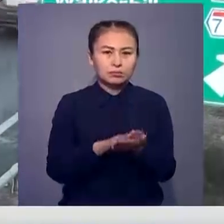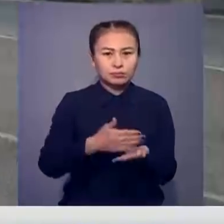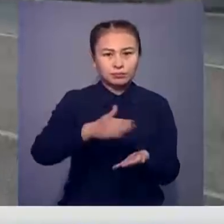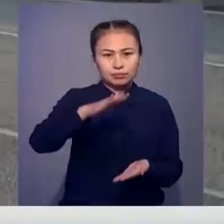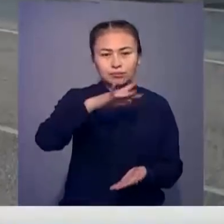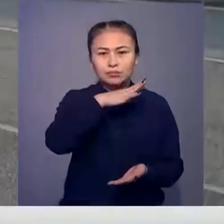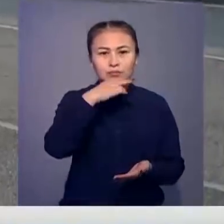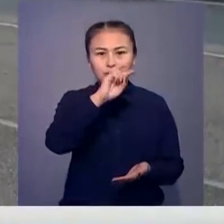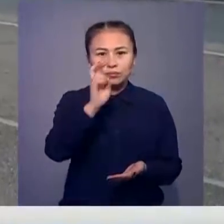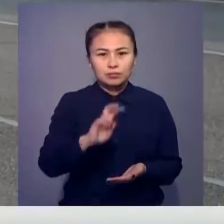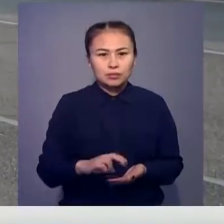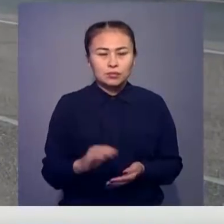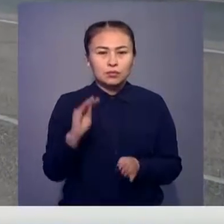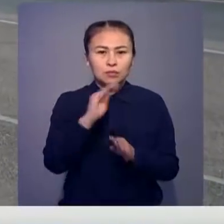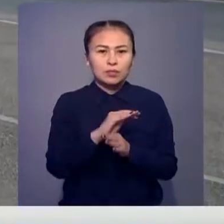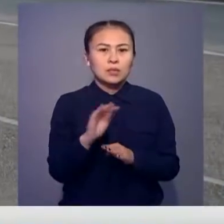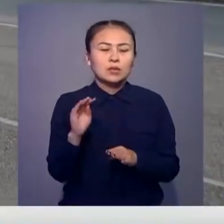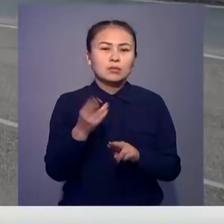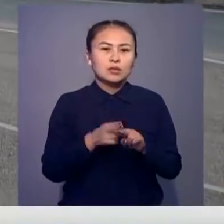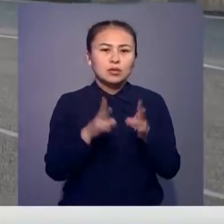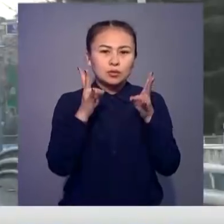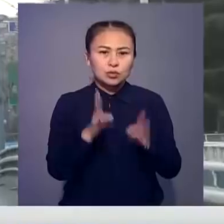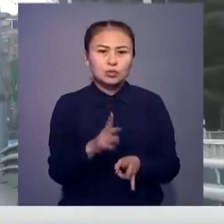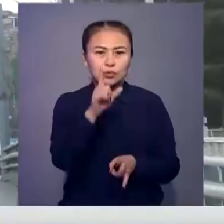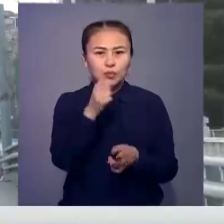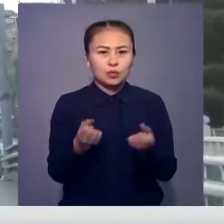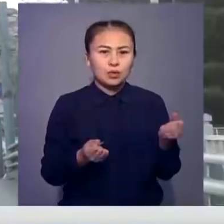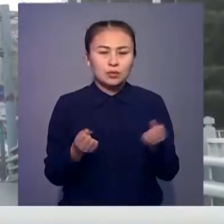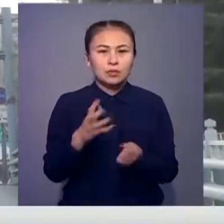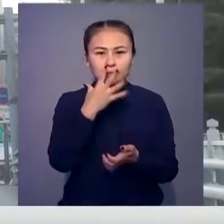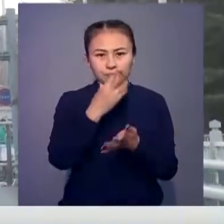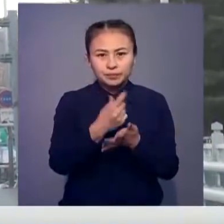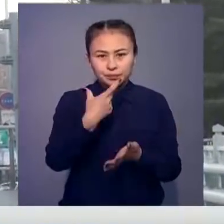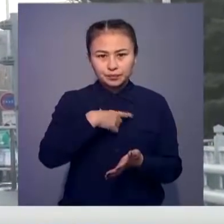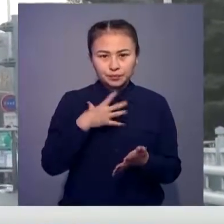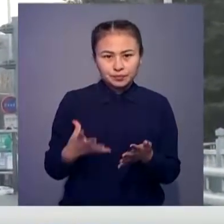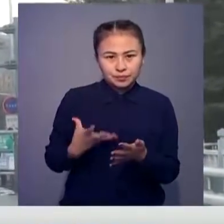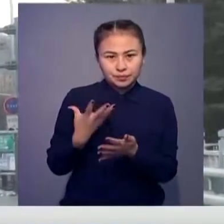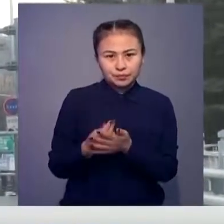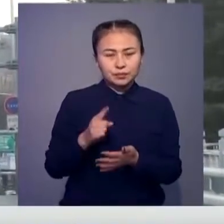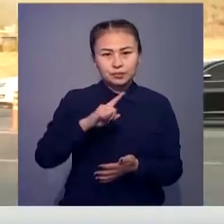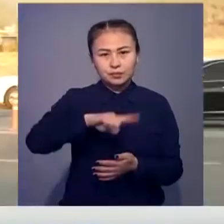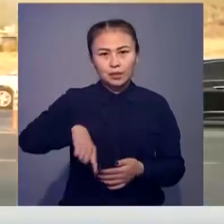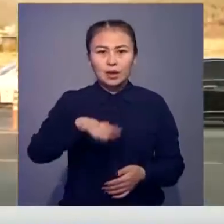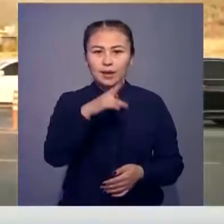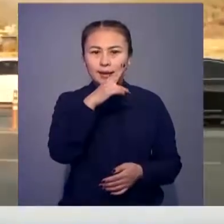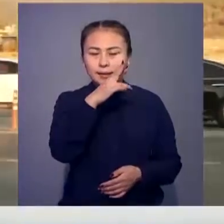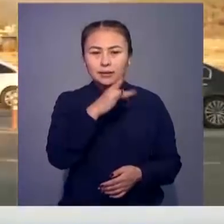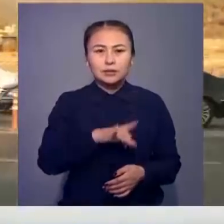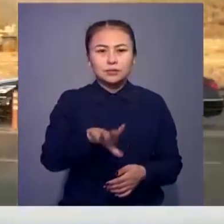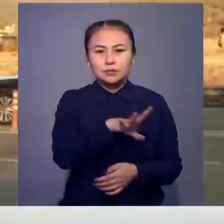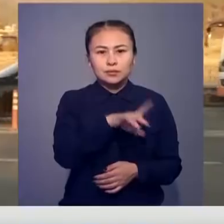және бірнеше мұң долларға жеткен. Сонымен ғатар зардап шеккен жүргіз өші ғодаң өршіғының түліуді талабет отырым. Корея